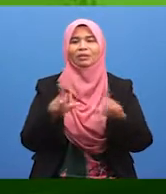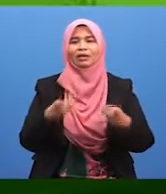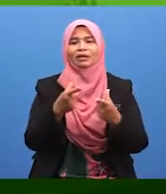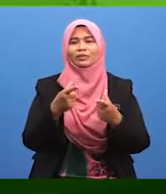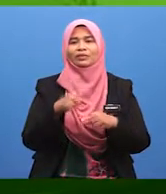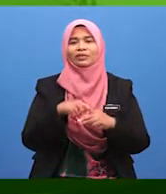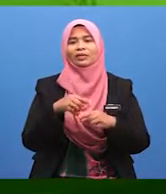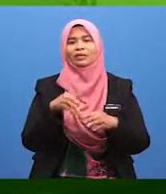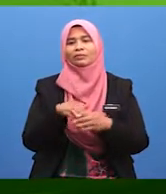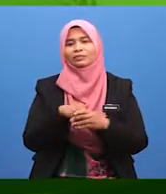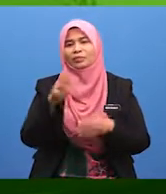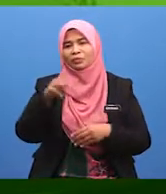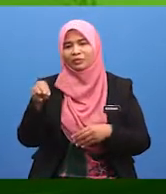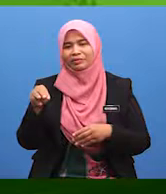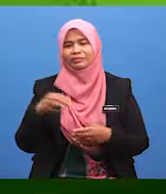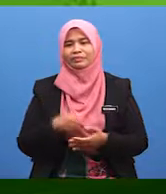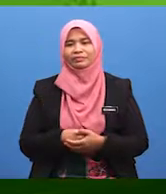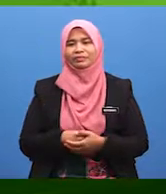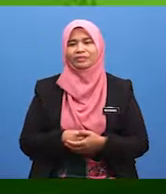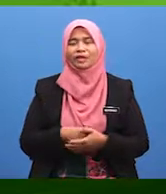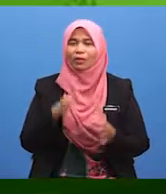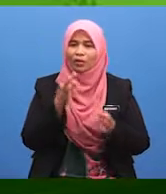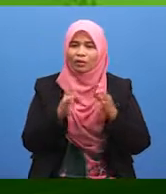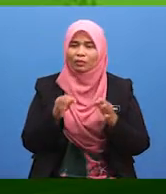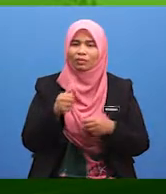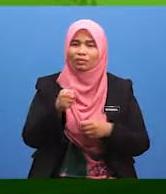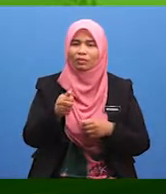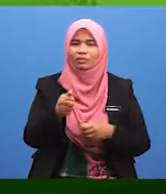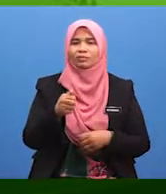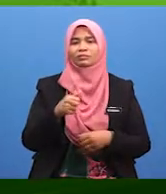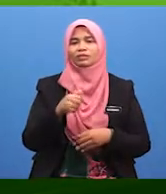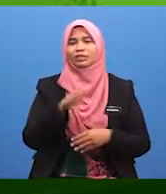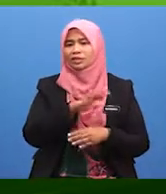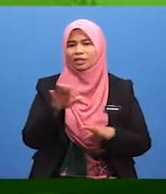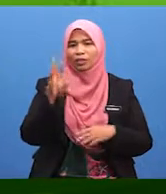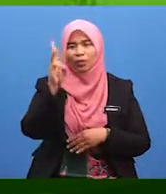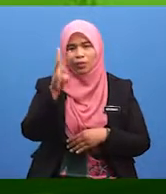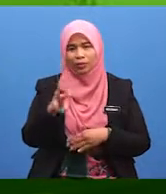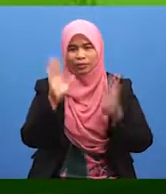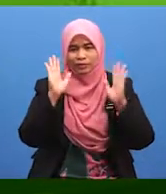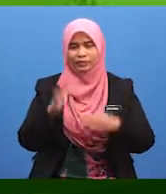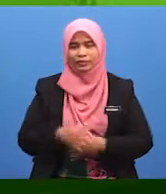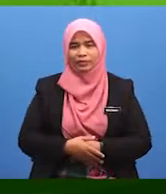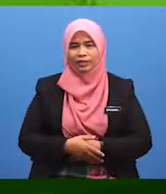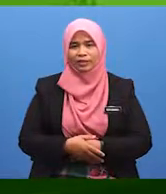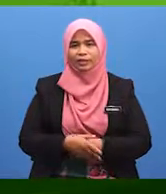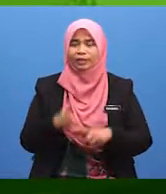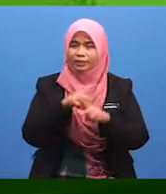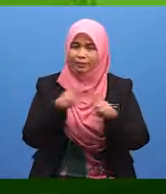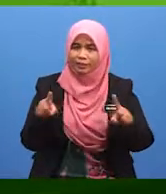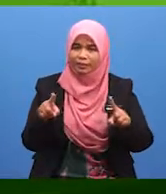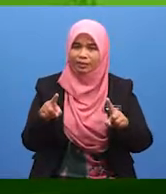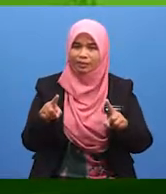berlaku di kalangan murid-murid dan anak-anak. walaupun kamu tidak wajib solat,